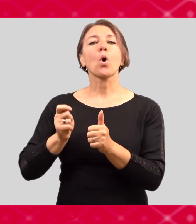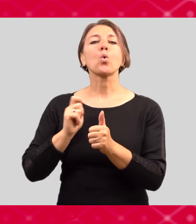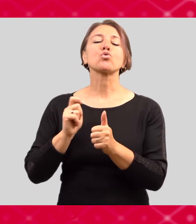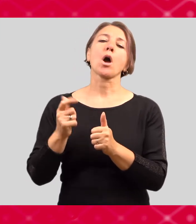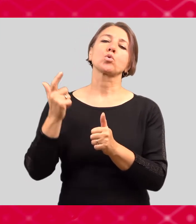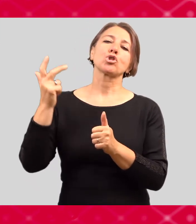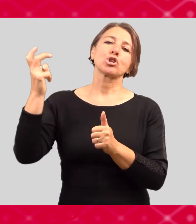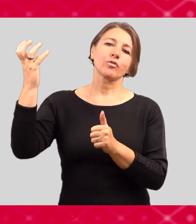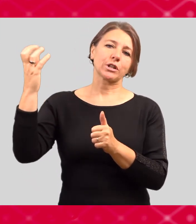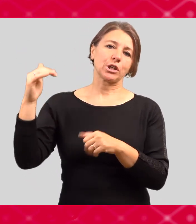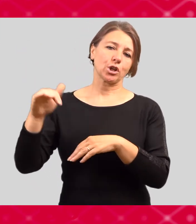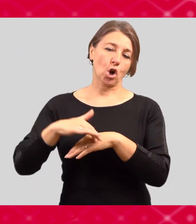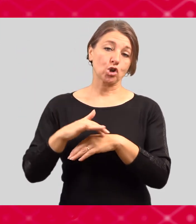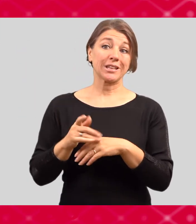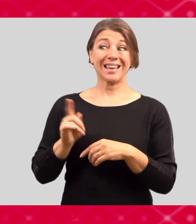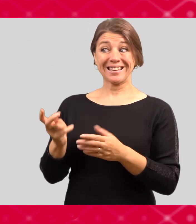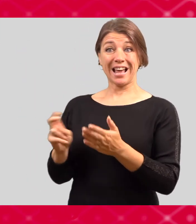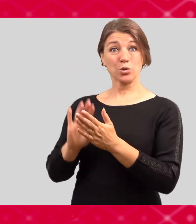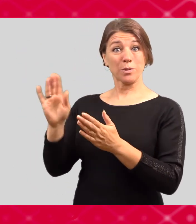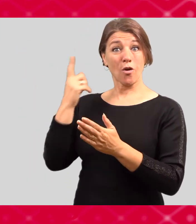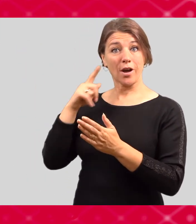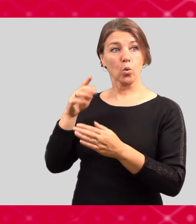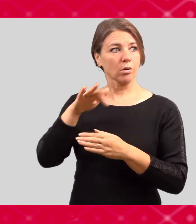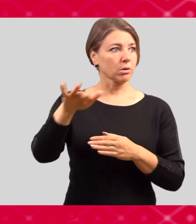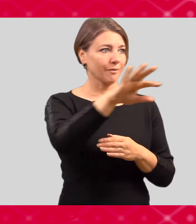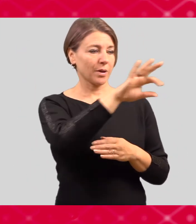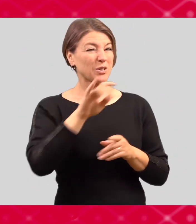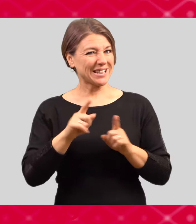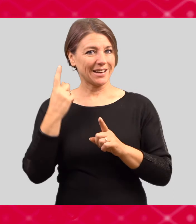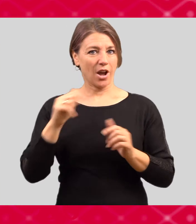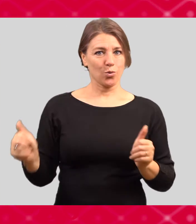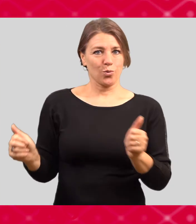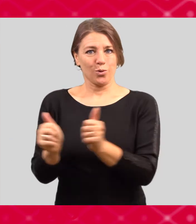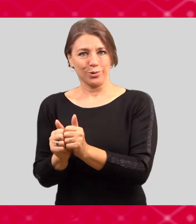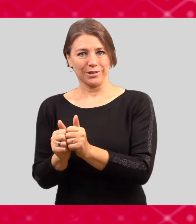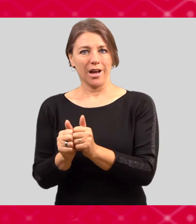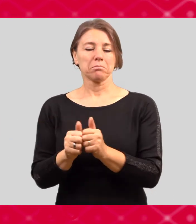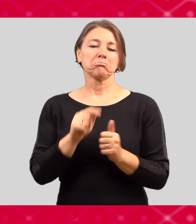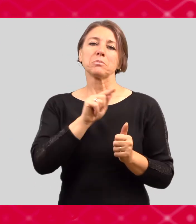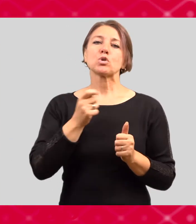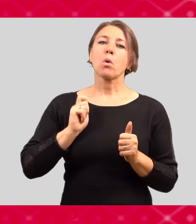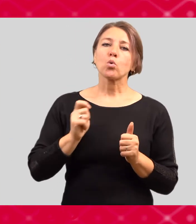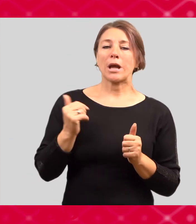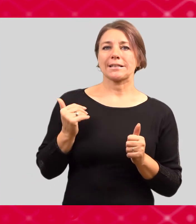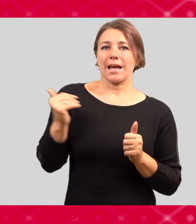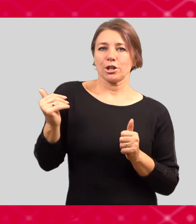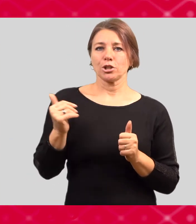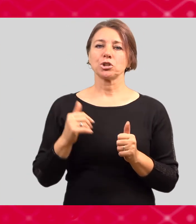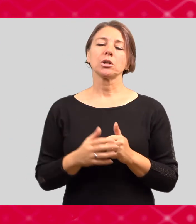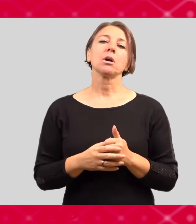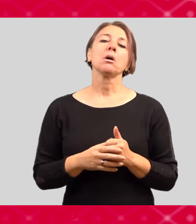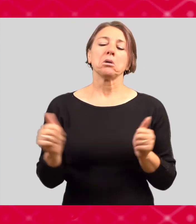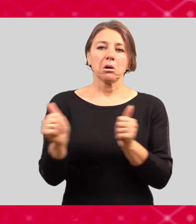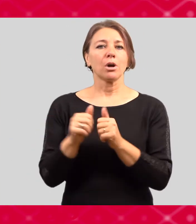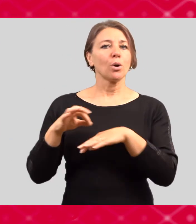vyššího ročníku. Ideálně přímo z fakulty, kterou vy studujete. A tento student nebo studentka